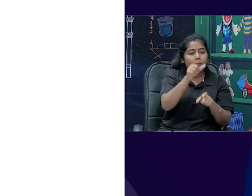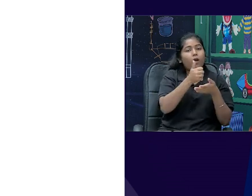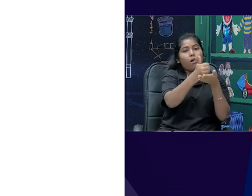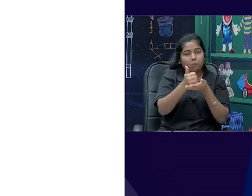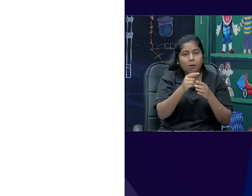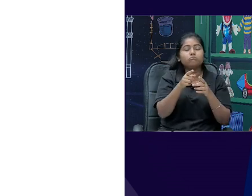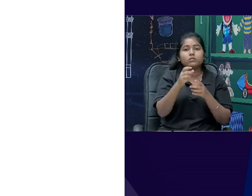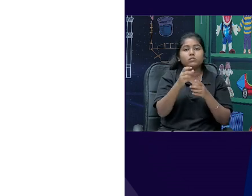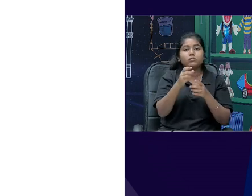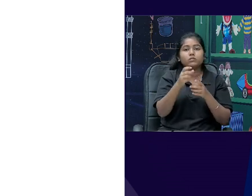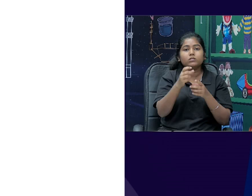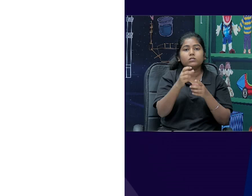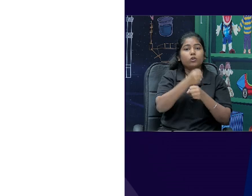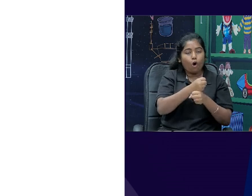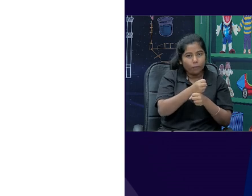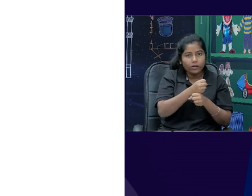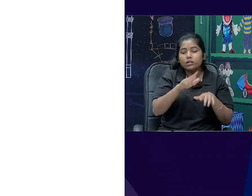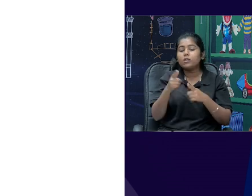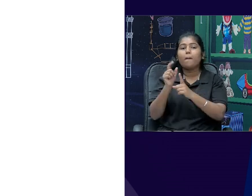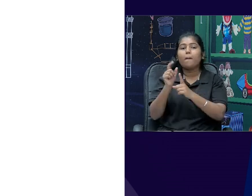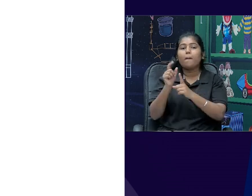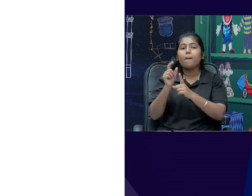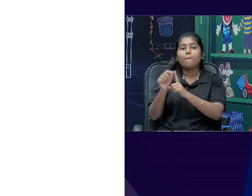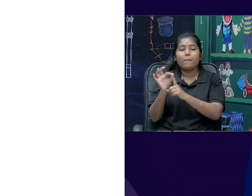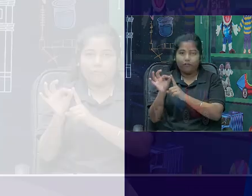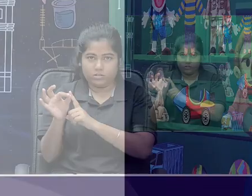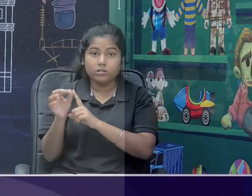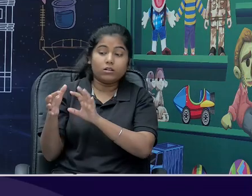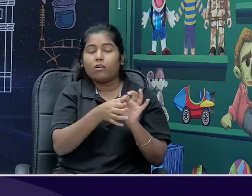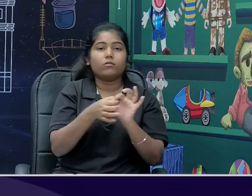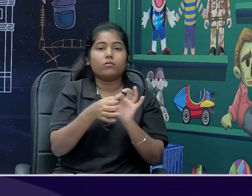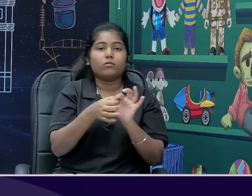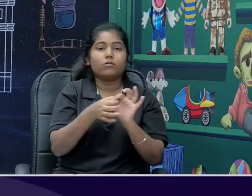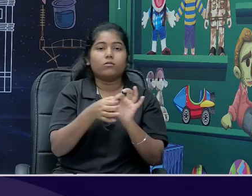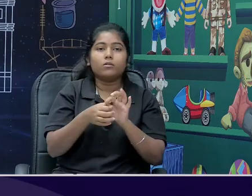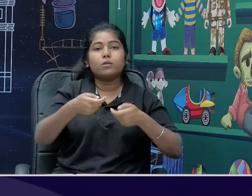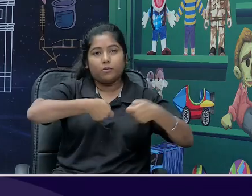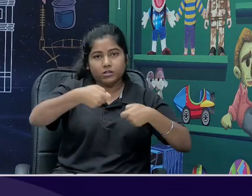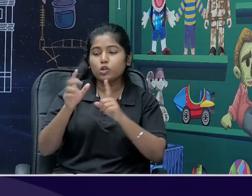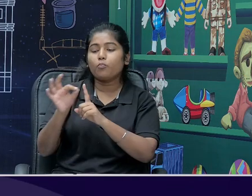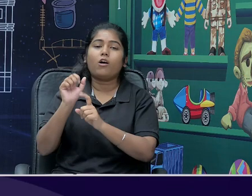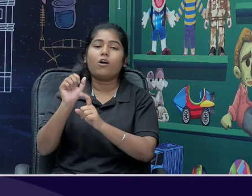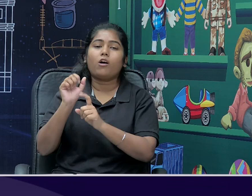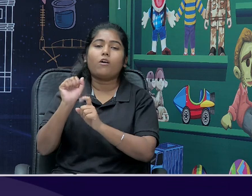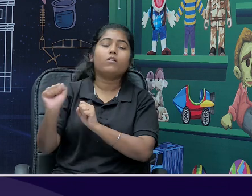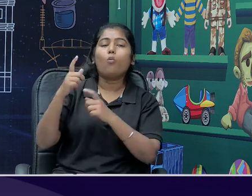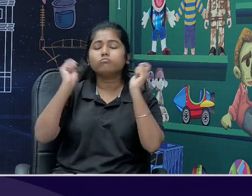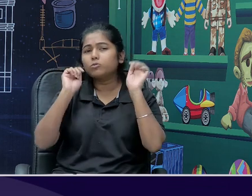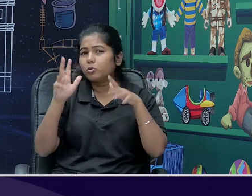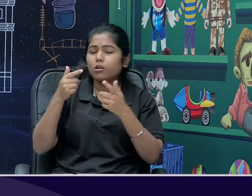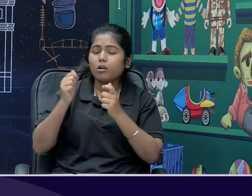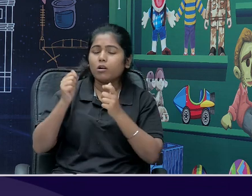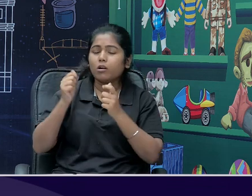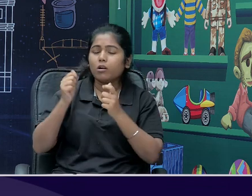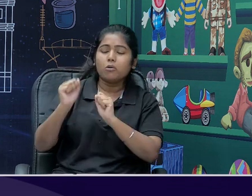government will run the sector, businesses run through the sector is role of profit, its objectives